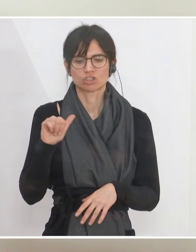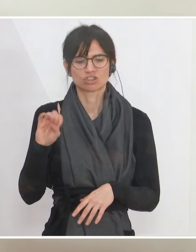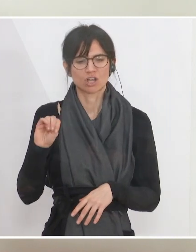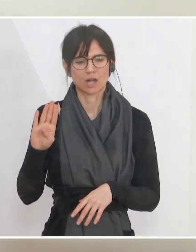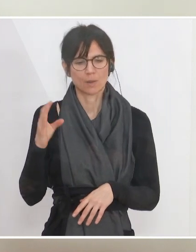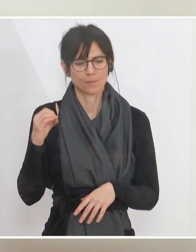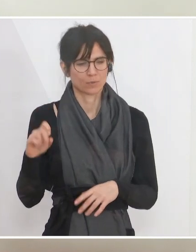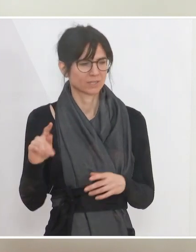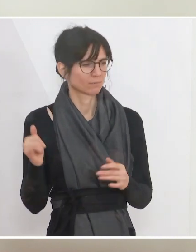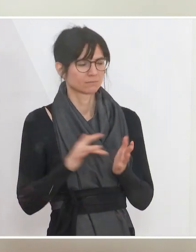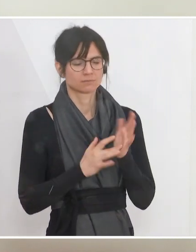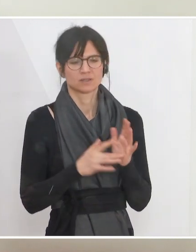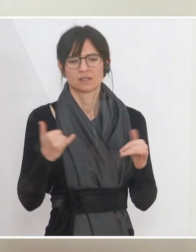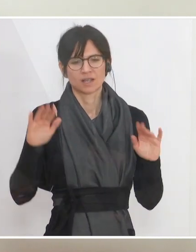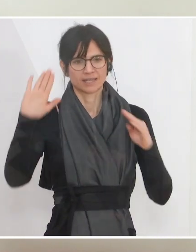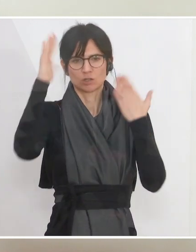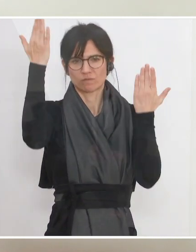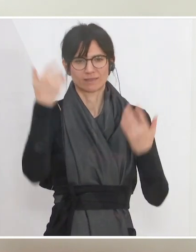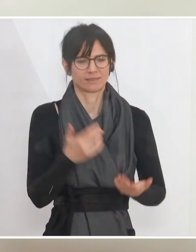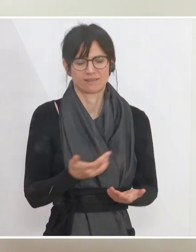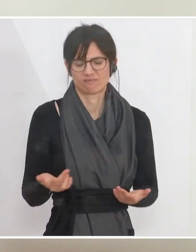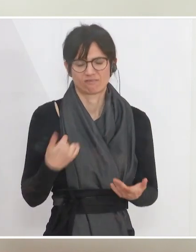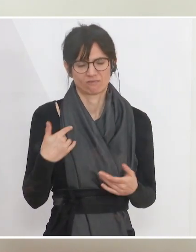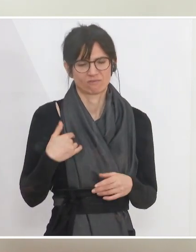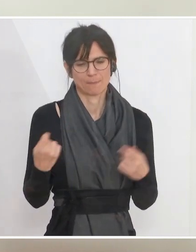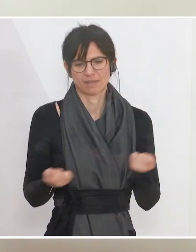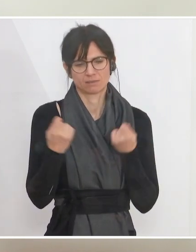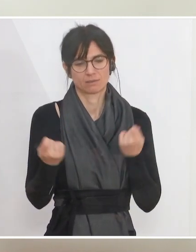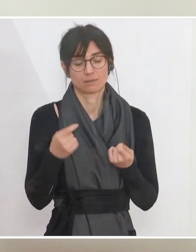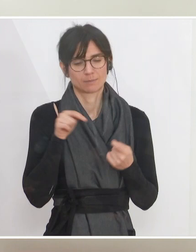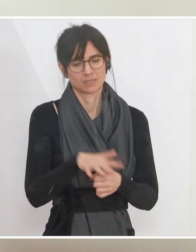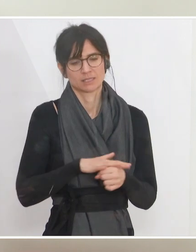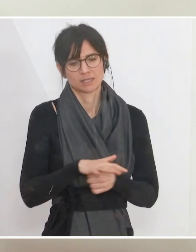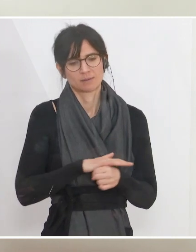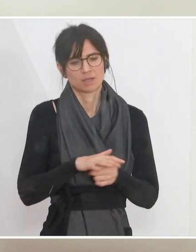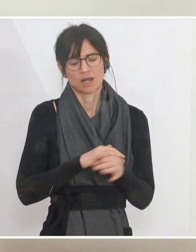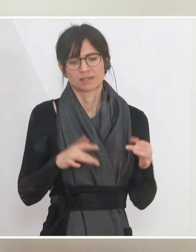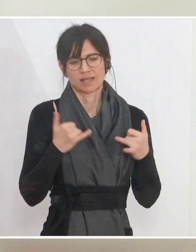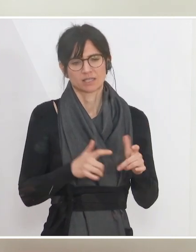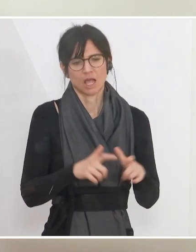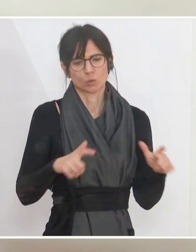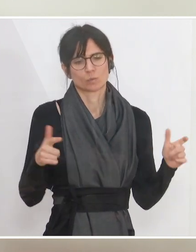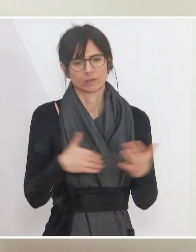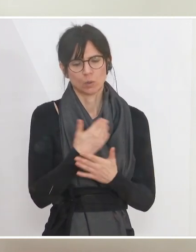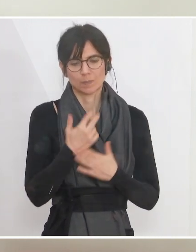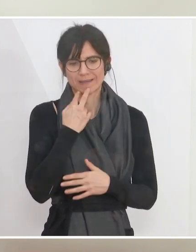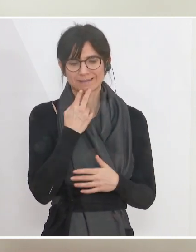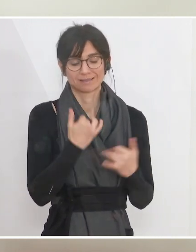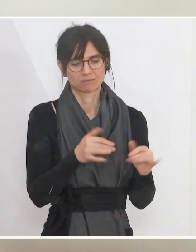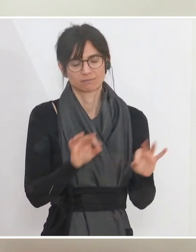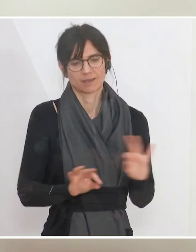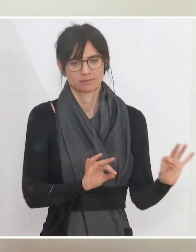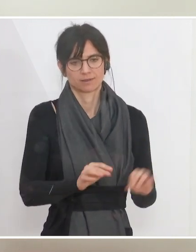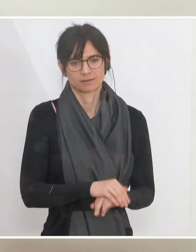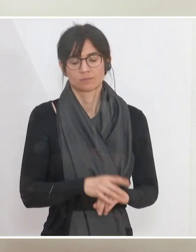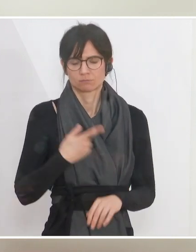hinweist, viele, viele innovative Unternehmen und Betriebe, die genau in diesem Bereich, genau im Bereich der erneuerbaren Energien tätig sind.